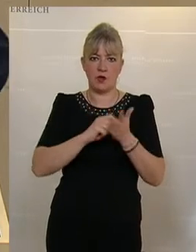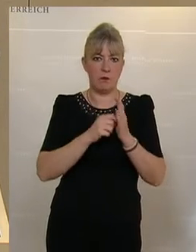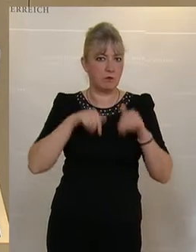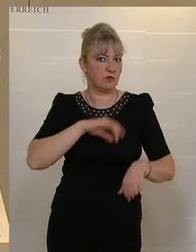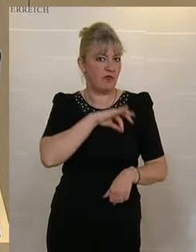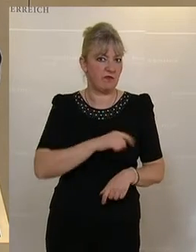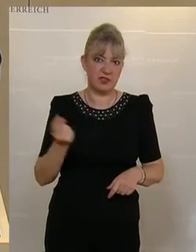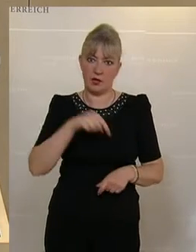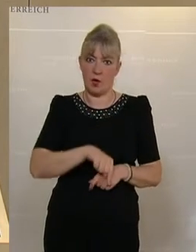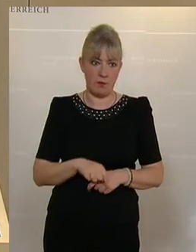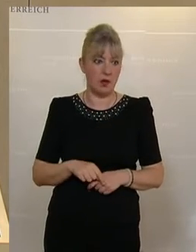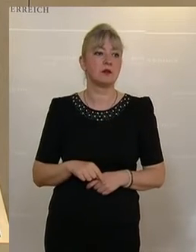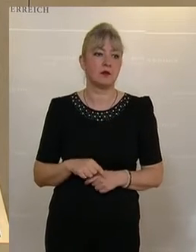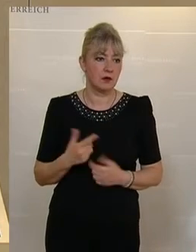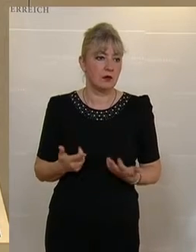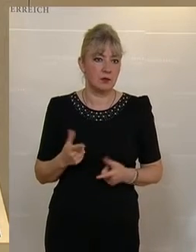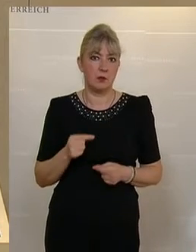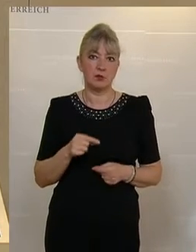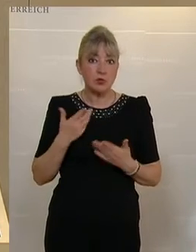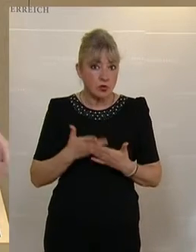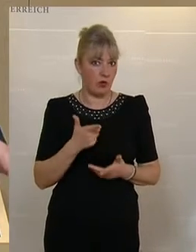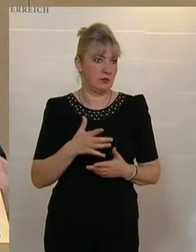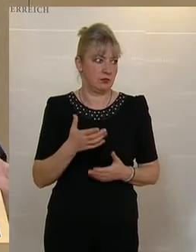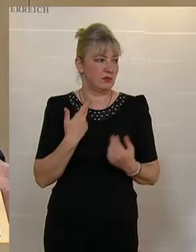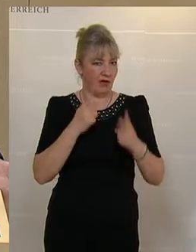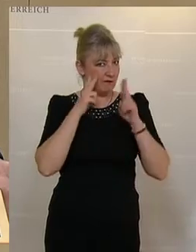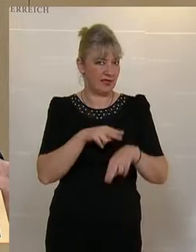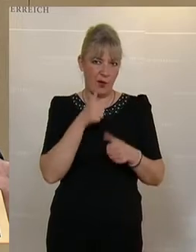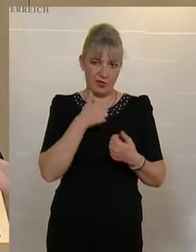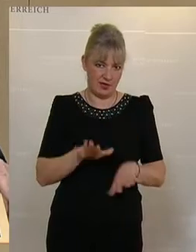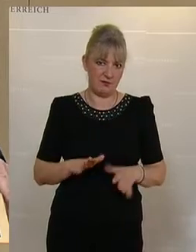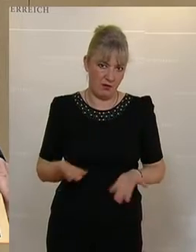muss verpflichtend kommen. Das schafft kein Vertrauen, liebe Kolleginnen und Kollegen.